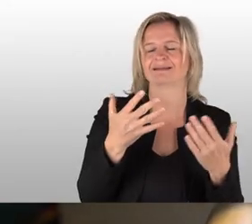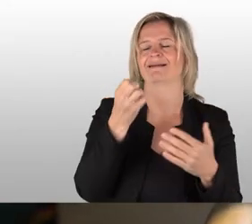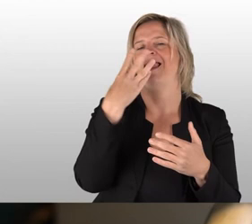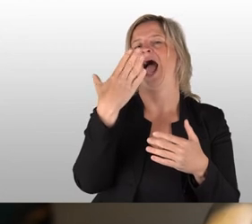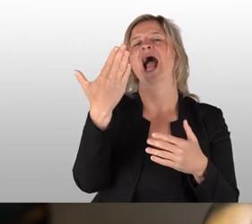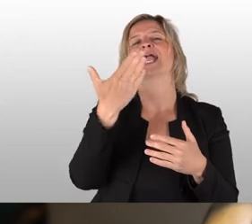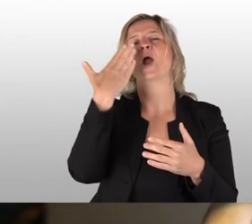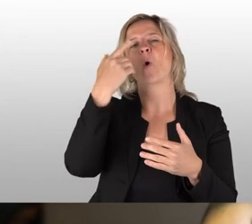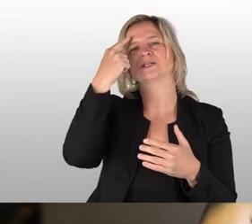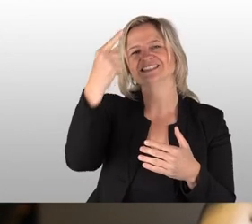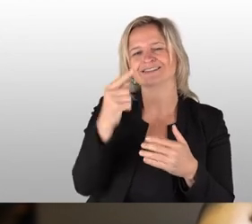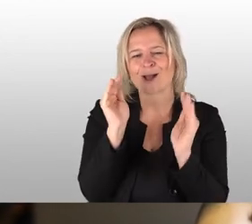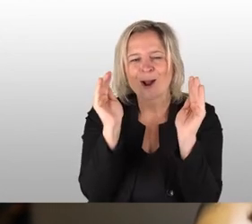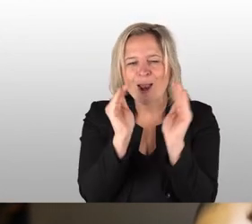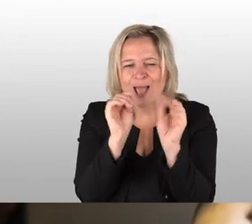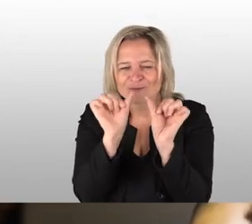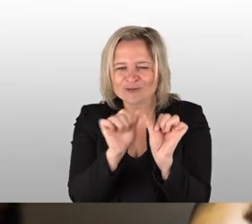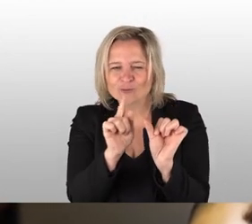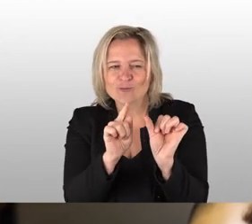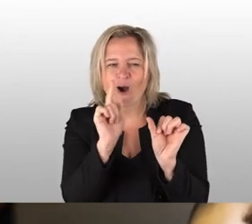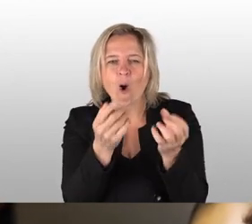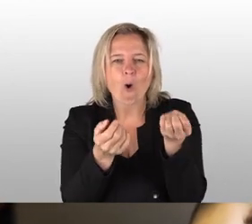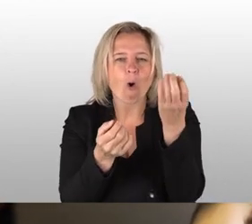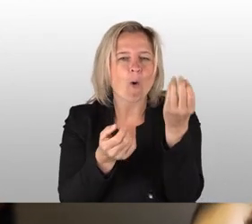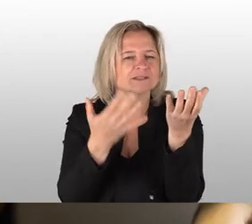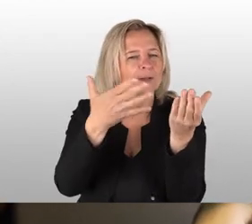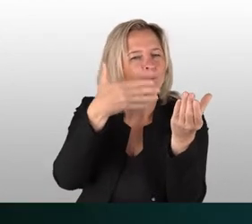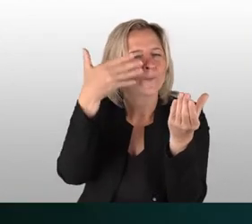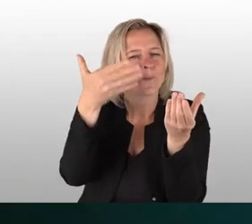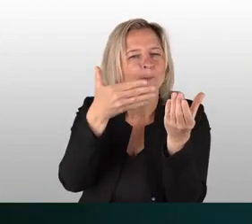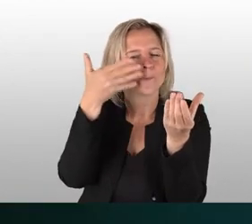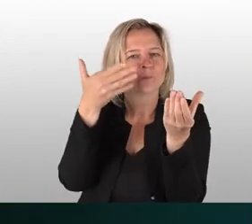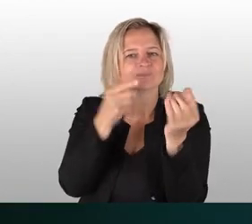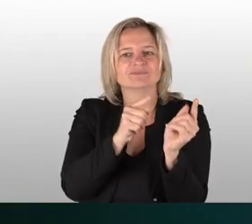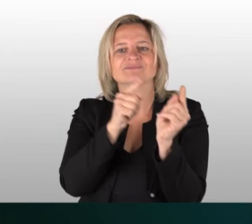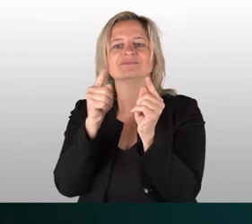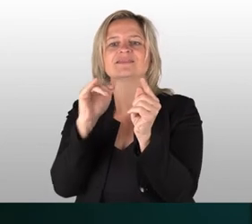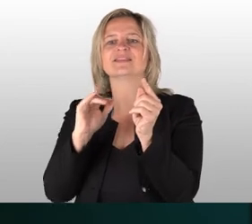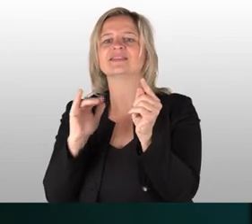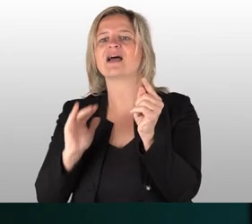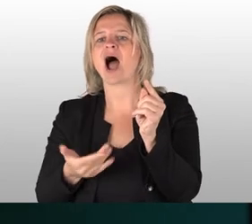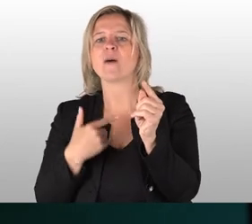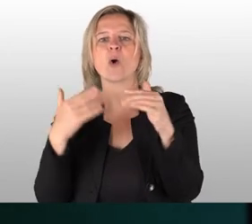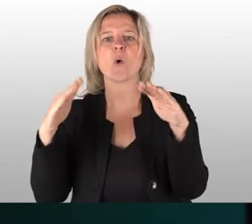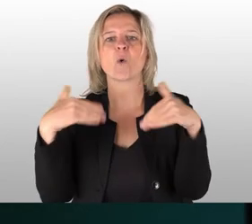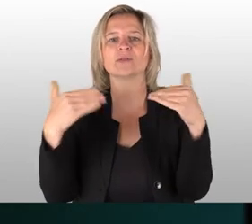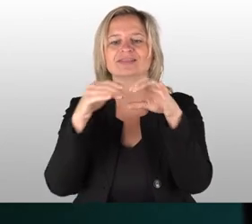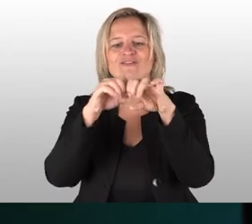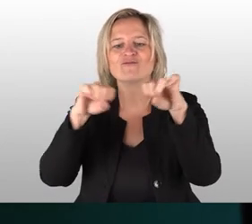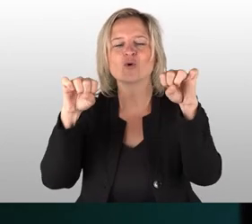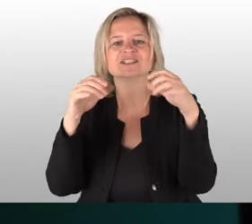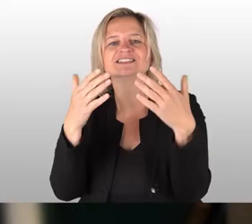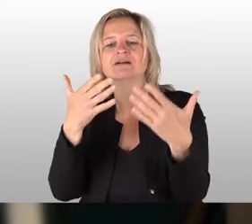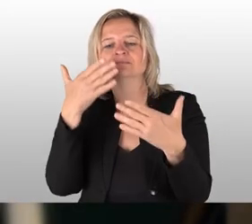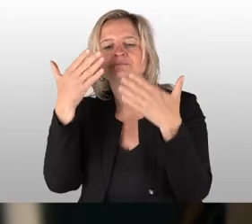Geruchssinn. Der kleine Putto, der schnuppert an der wunderschönen Rose, genauso wie die Dame. Oder der Hund hier an der